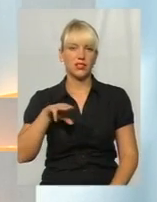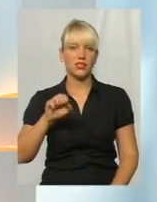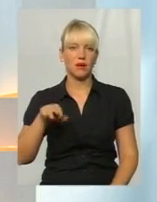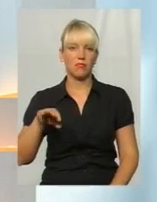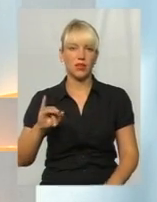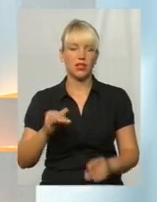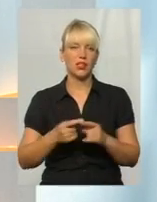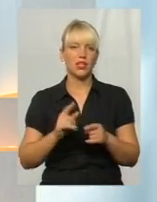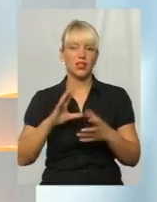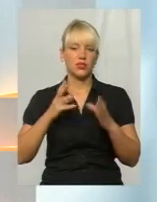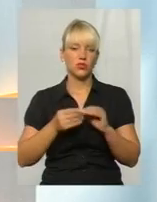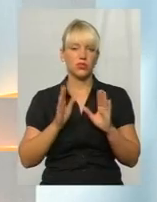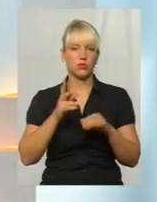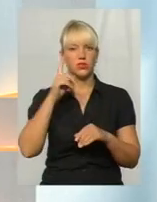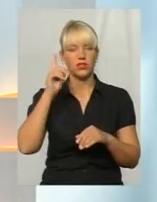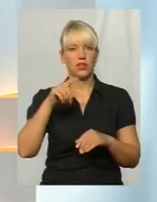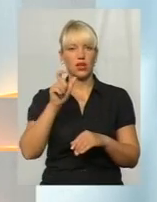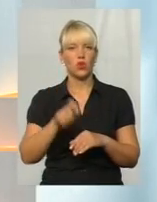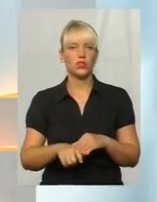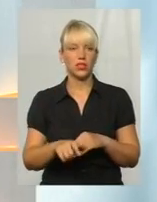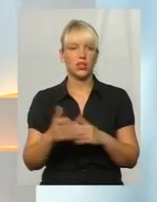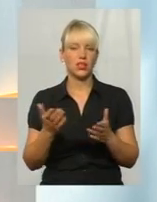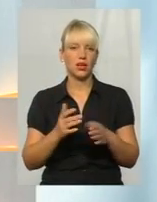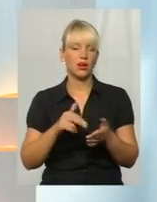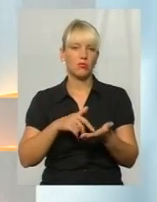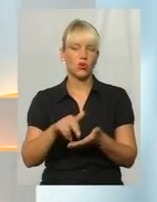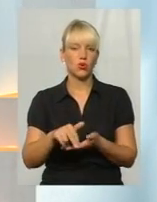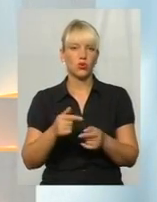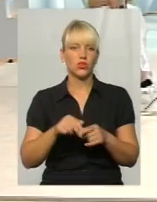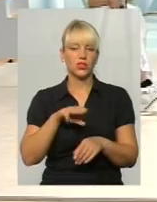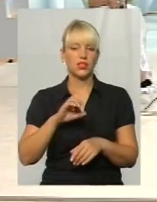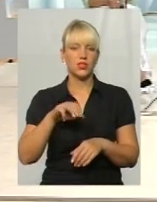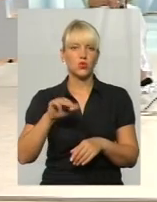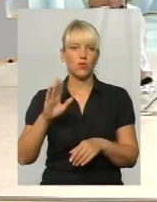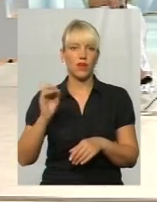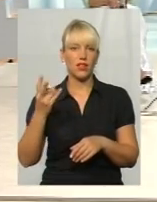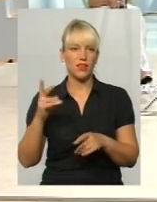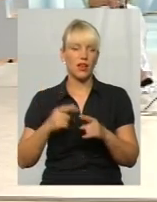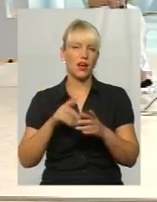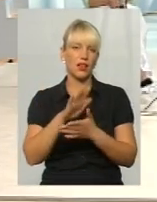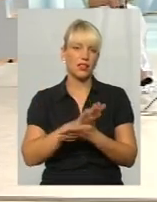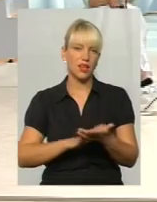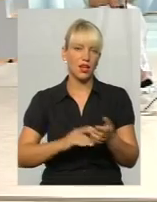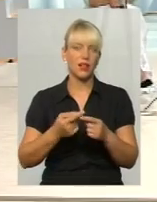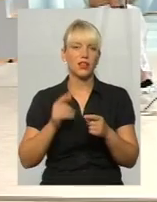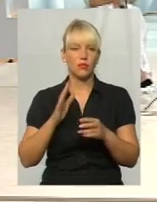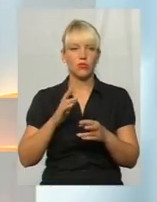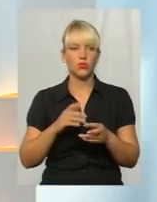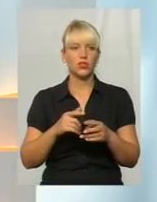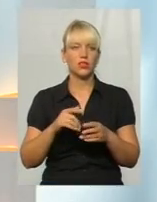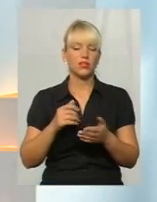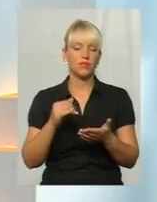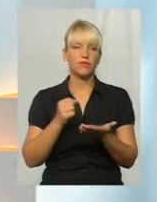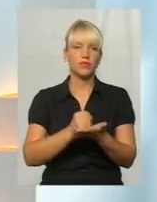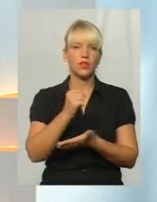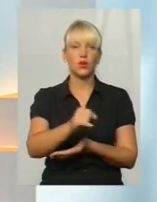результат буде знати тільки людина, яка проходить тестування. А вже далі її вибір, куди, я